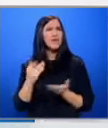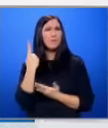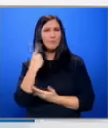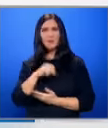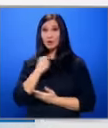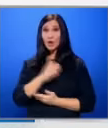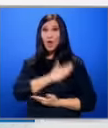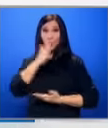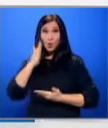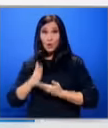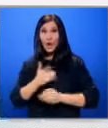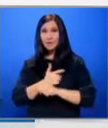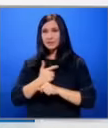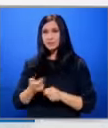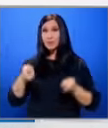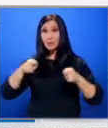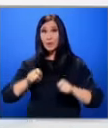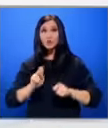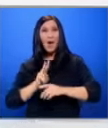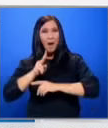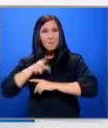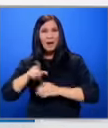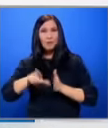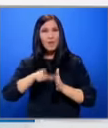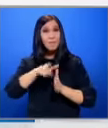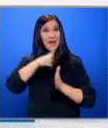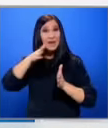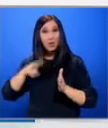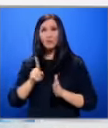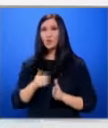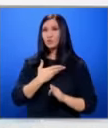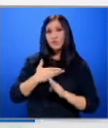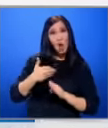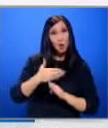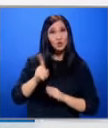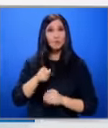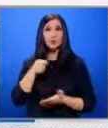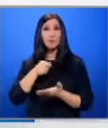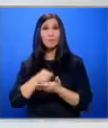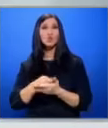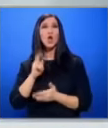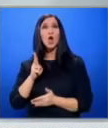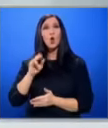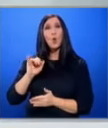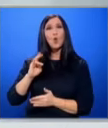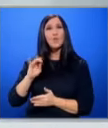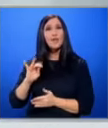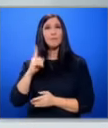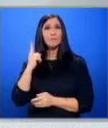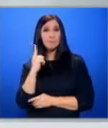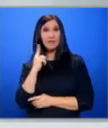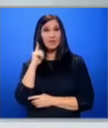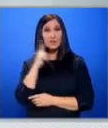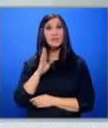януария, до края на седмицата приключва преходния период, в който все още може да се плаща с куни В първите дни след